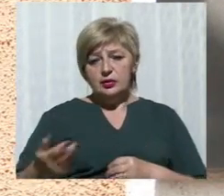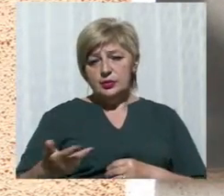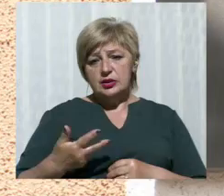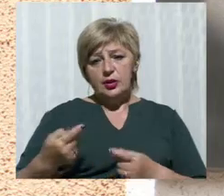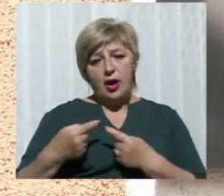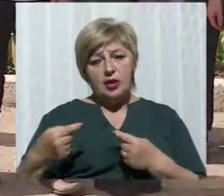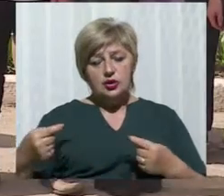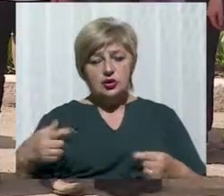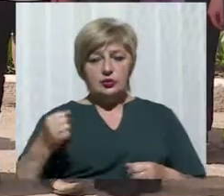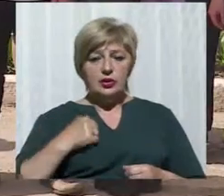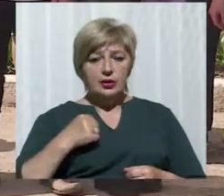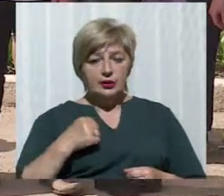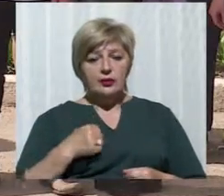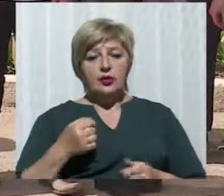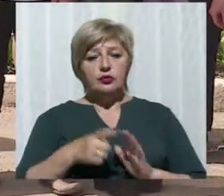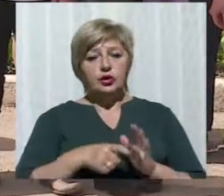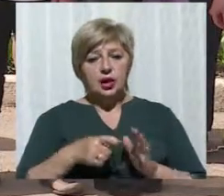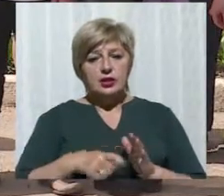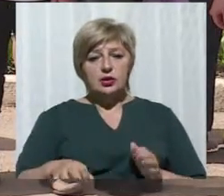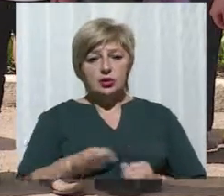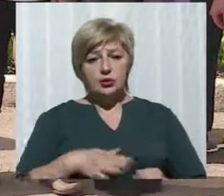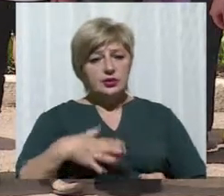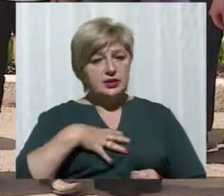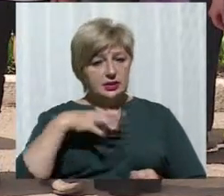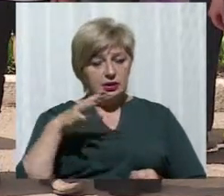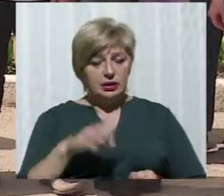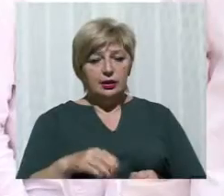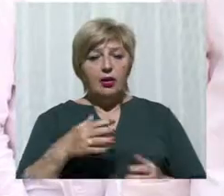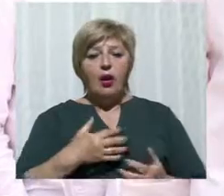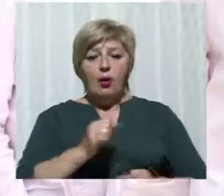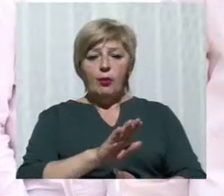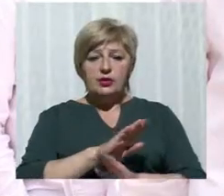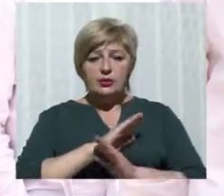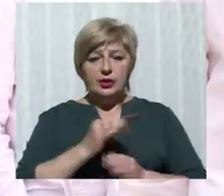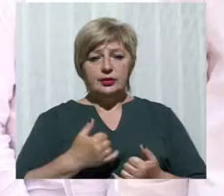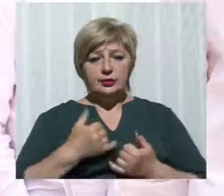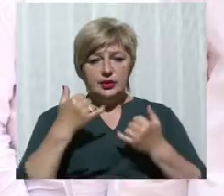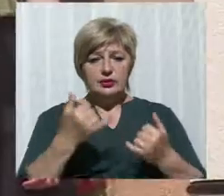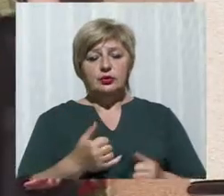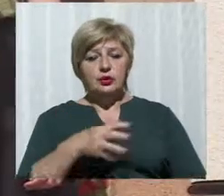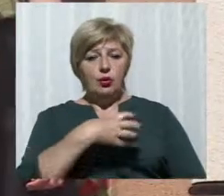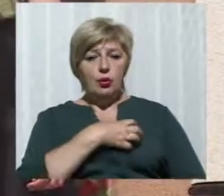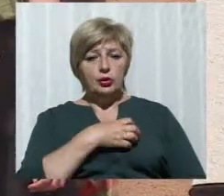товаришами у Донецькій області. Посмертно йому присвоєно Орден мужності третього ступеню.